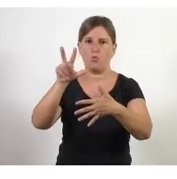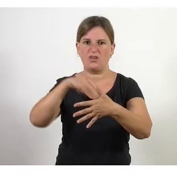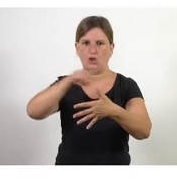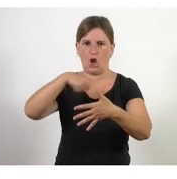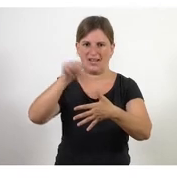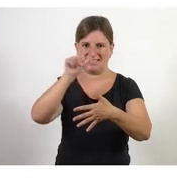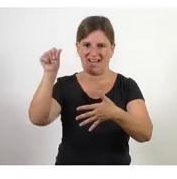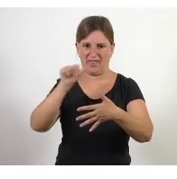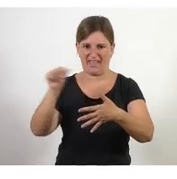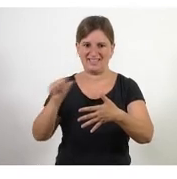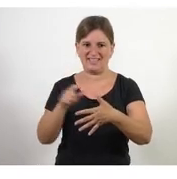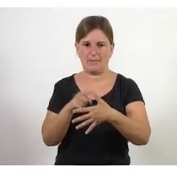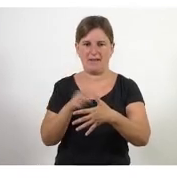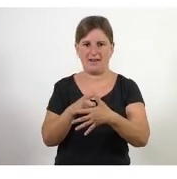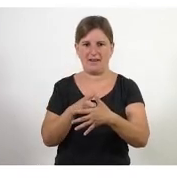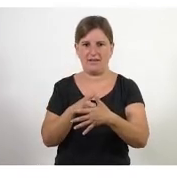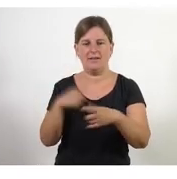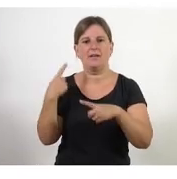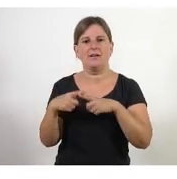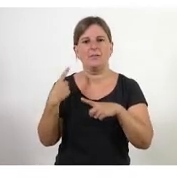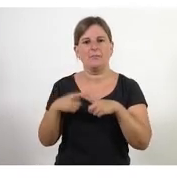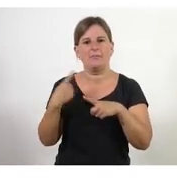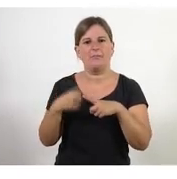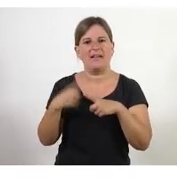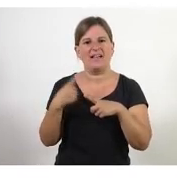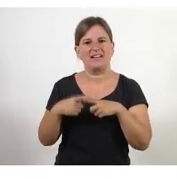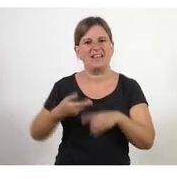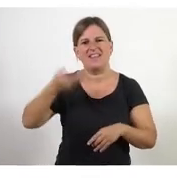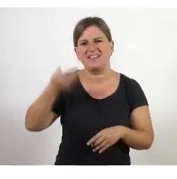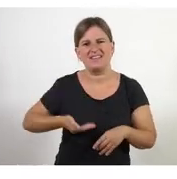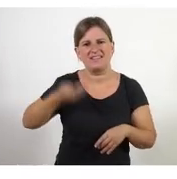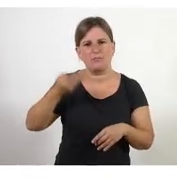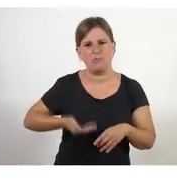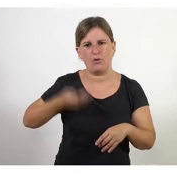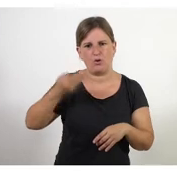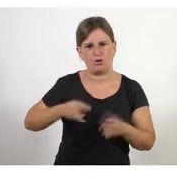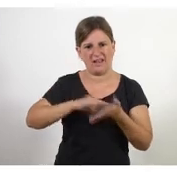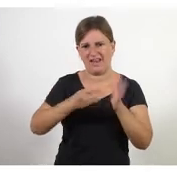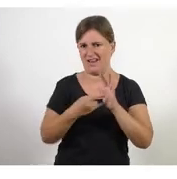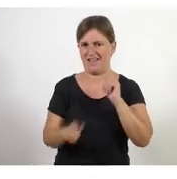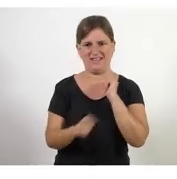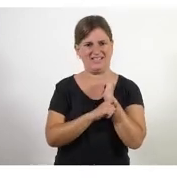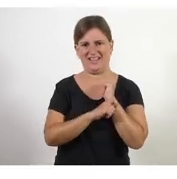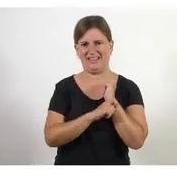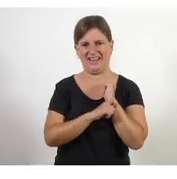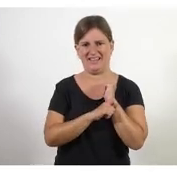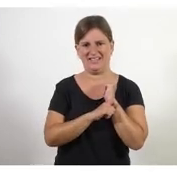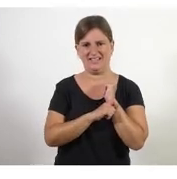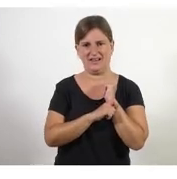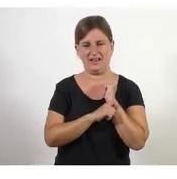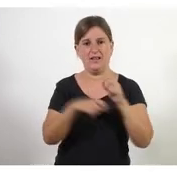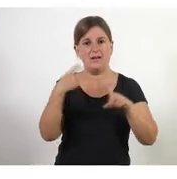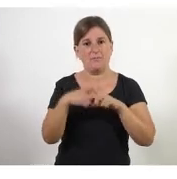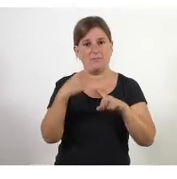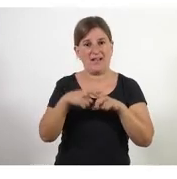perquè la visió s'ha de mantindre molt alimentada és el foc que ens porta és el far